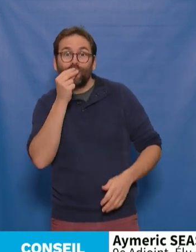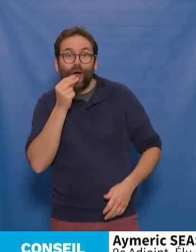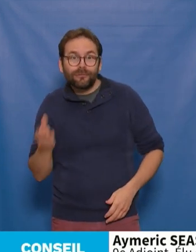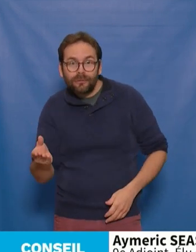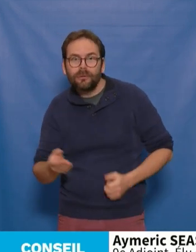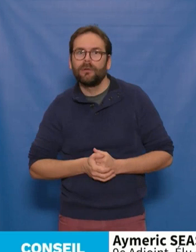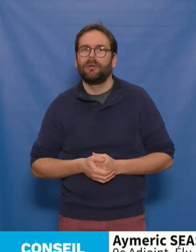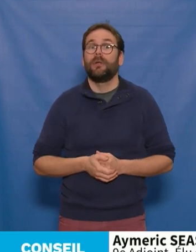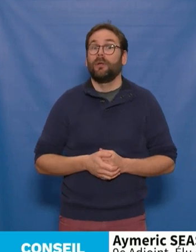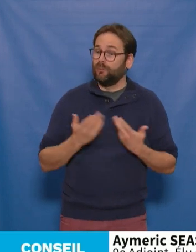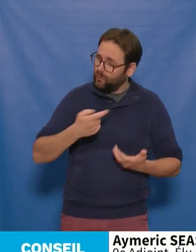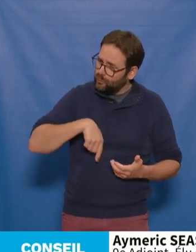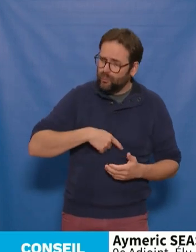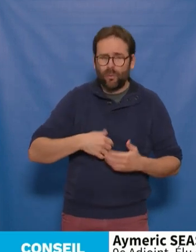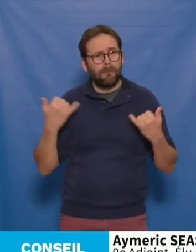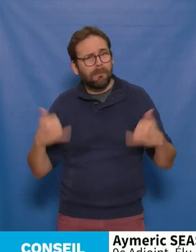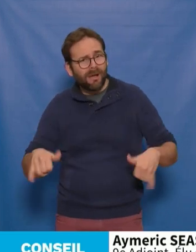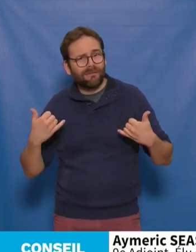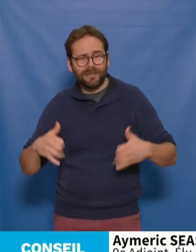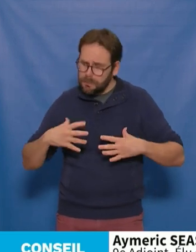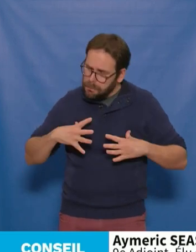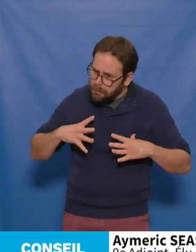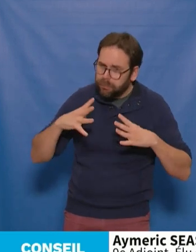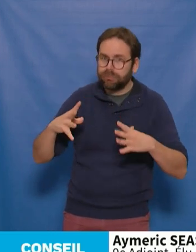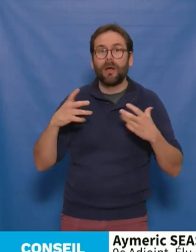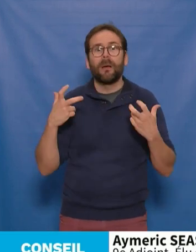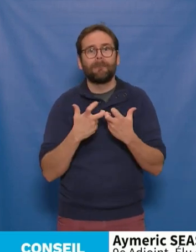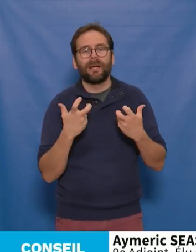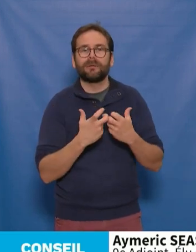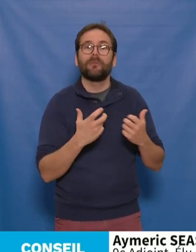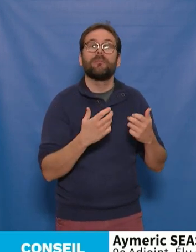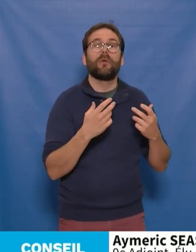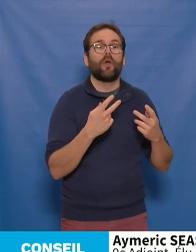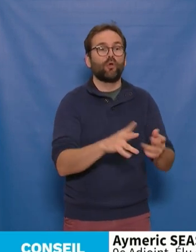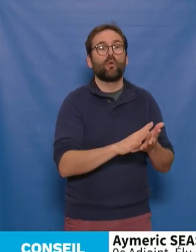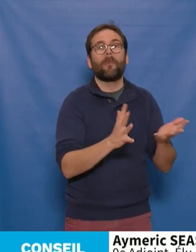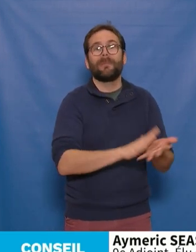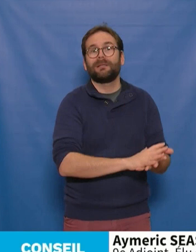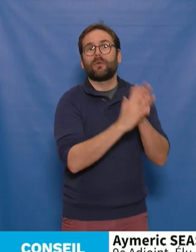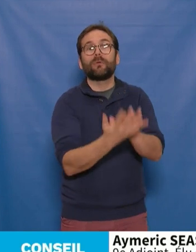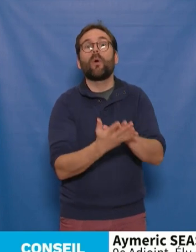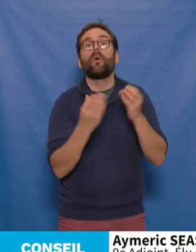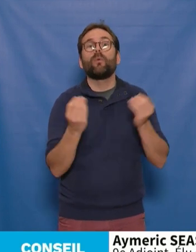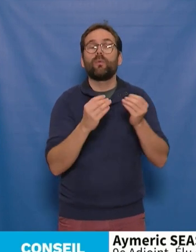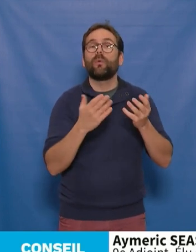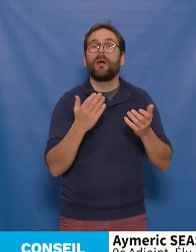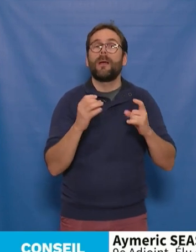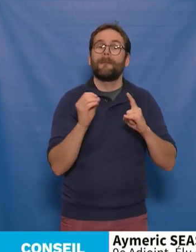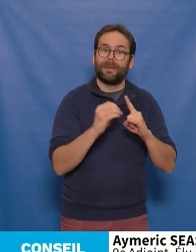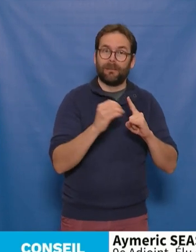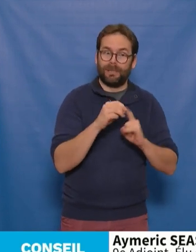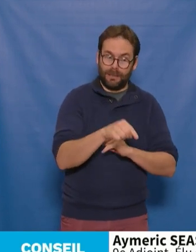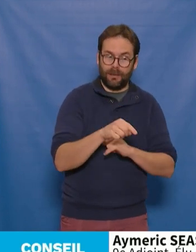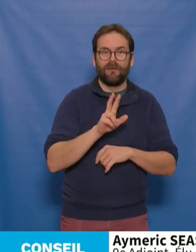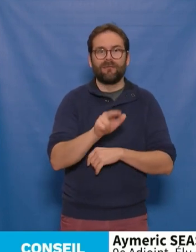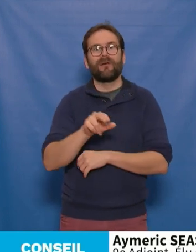continuons, nous continuerons, comme avec ce beau projet d'urbanisme transitoire à Pyrmille où nous proposerons bientôt d